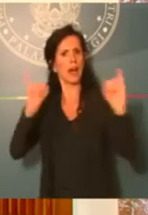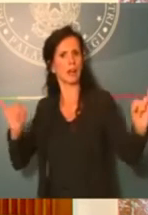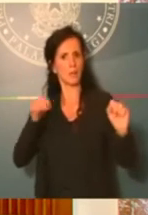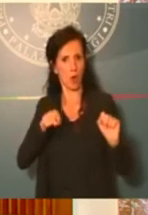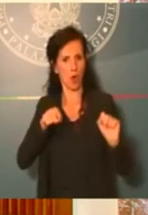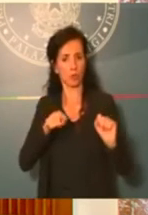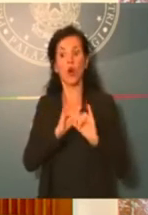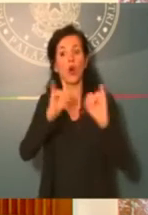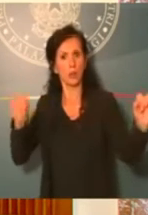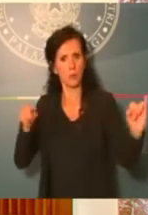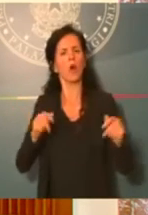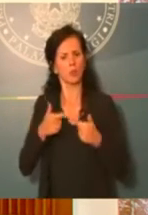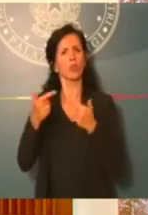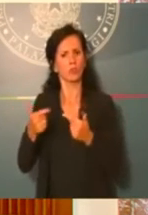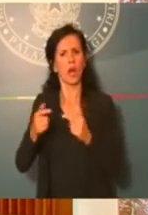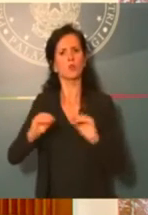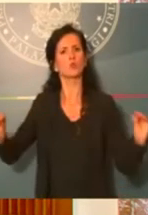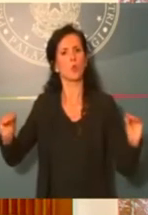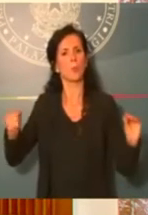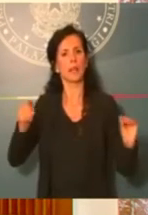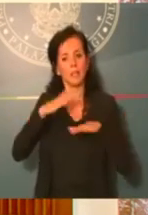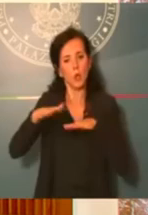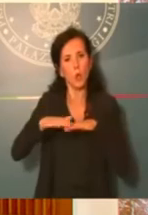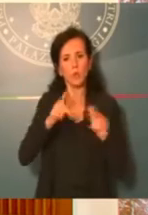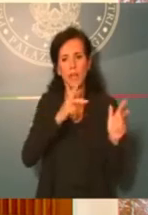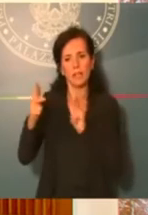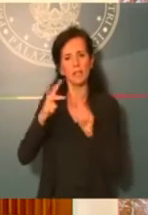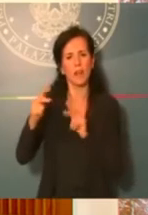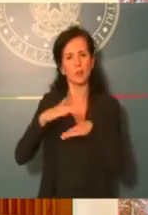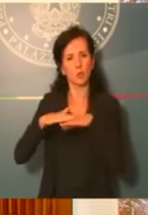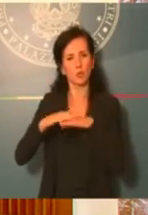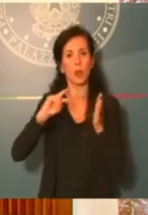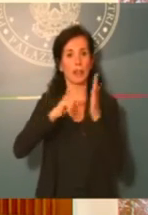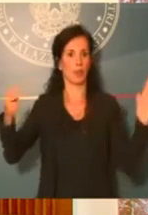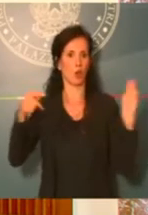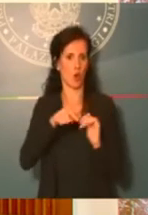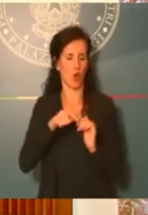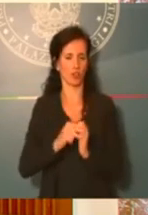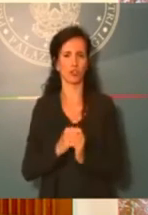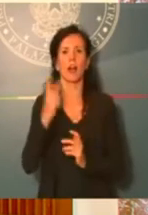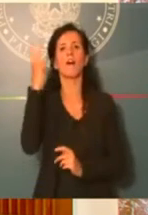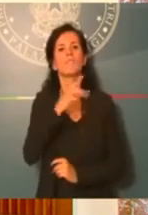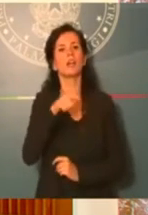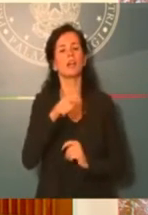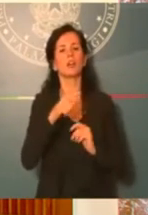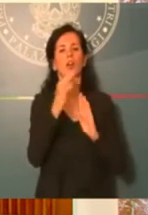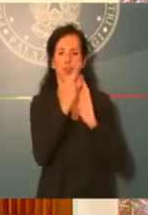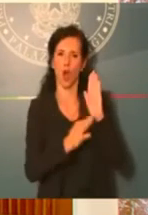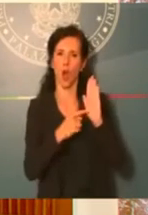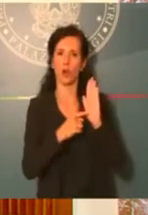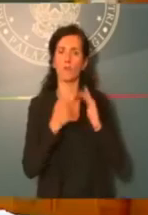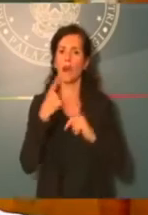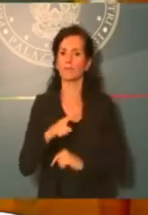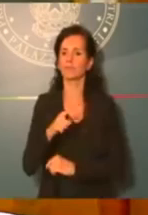disponibili, ovviamente utilizzando questa infrastruttura tecnologica. Questa è una norma fortemente voluta dalla Ministra Dadone, con la quale abbiamo